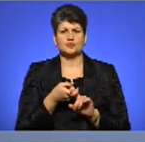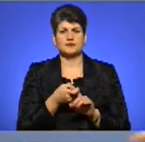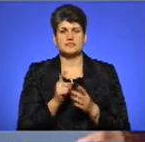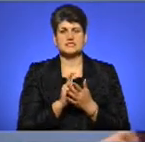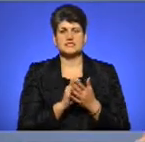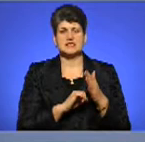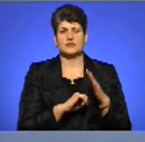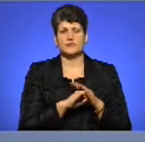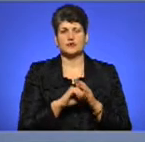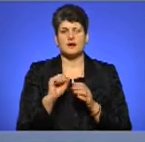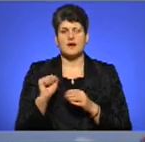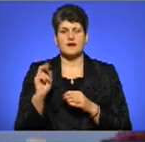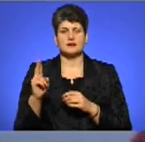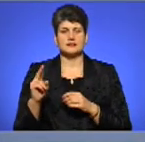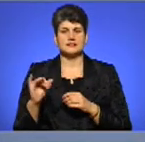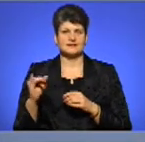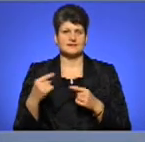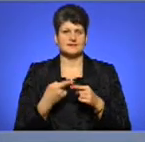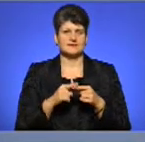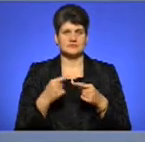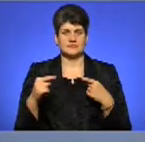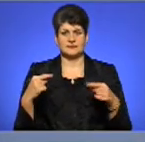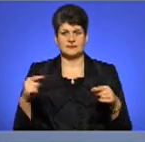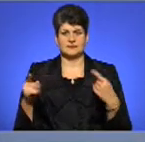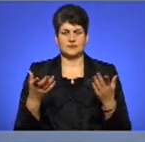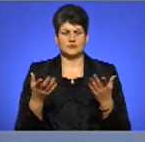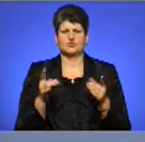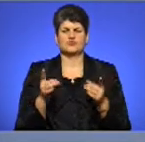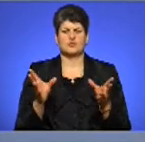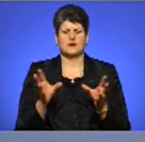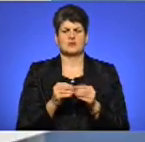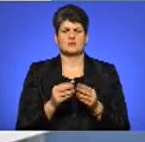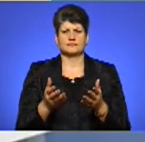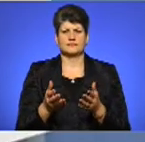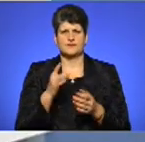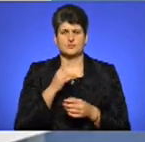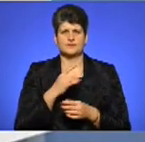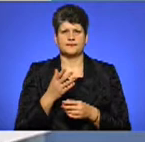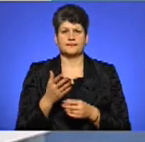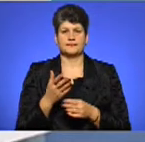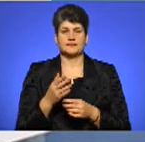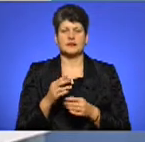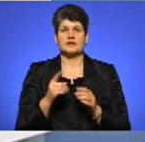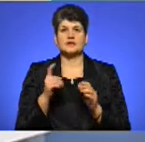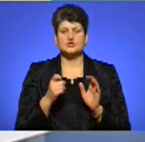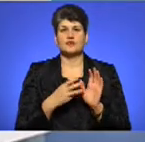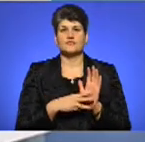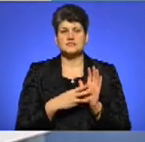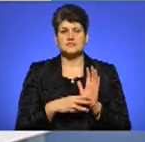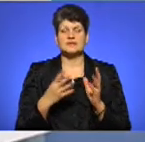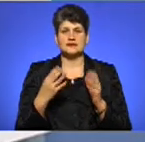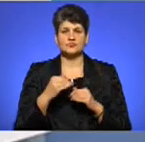фонд, де акциз, де пенсійний фонд, чого має бути так, я не розумію цього. Чи 180 днів